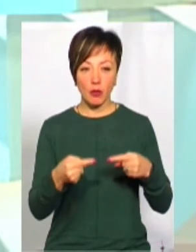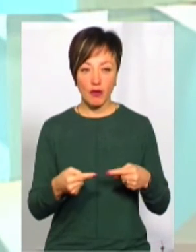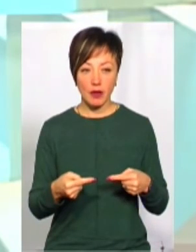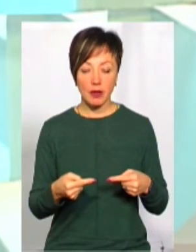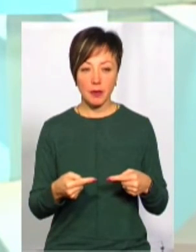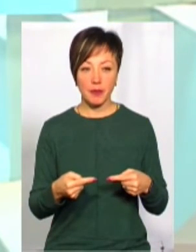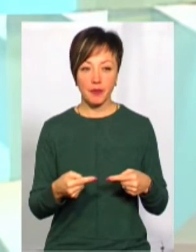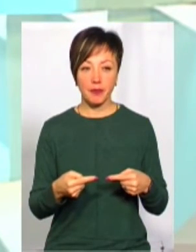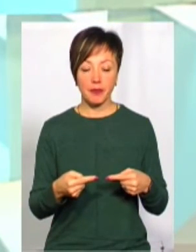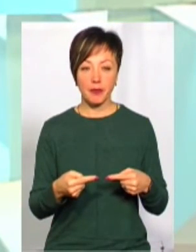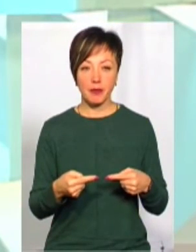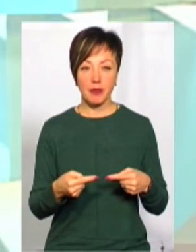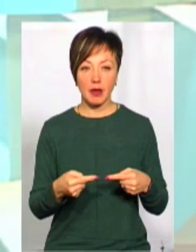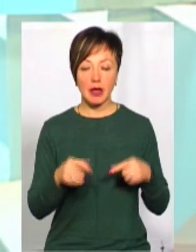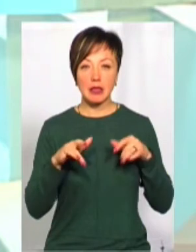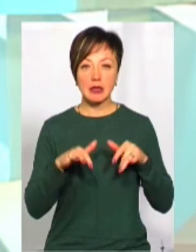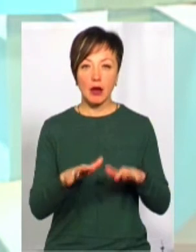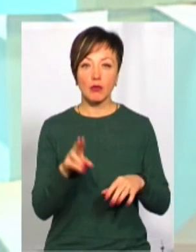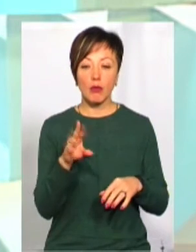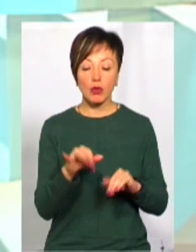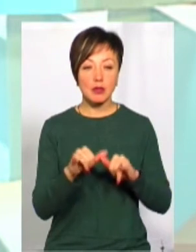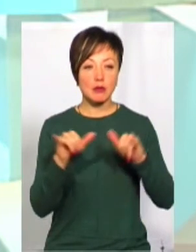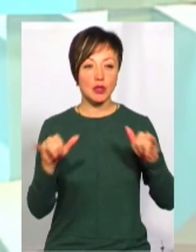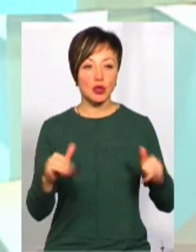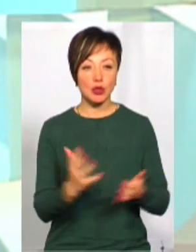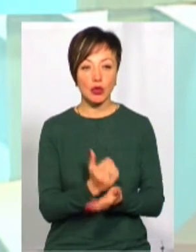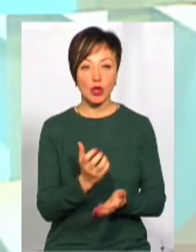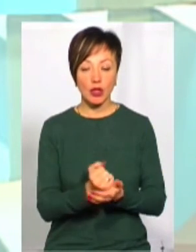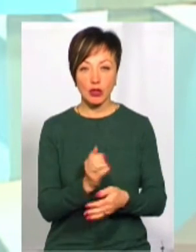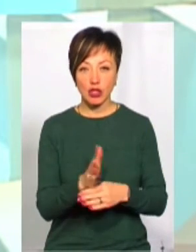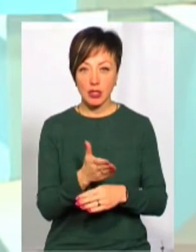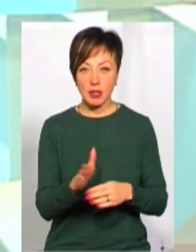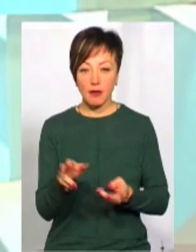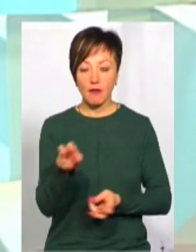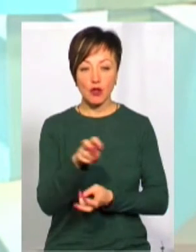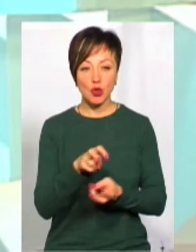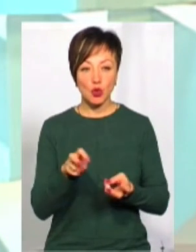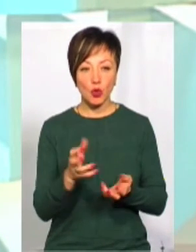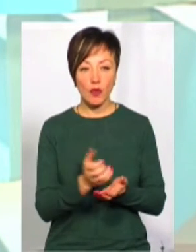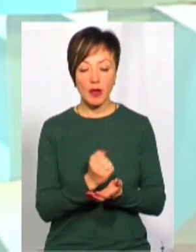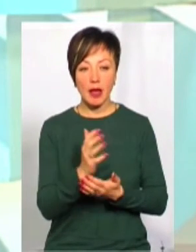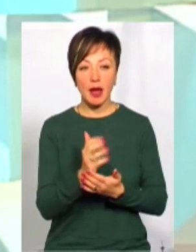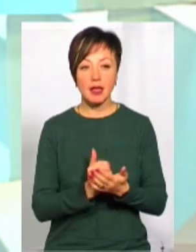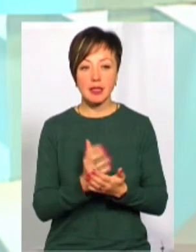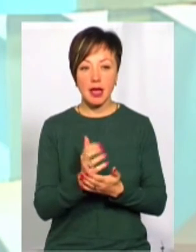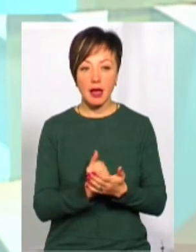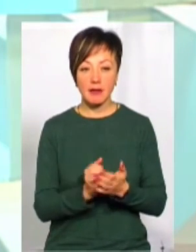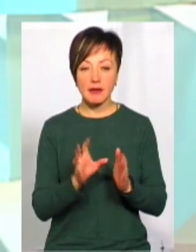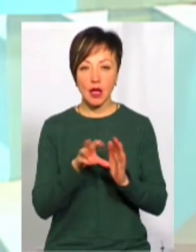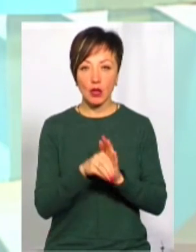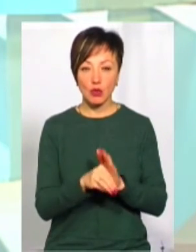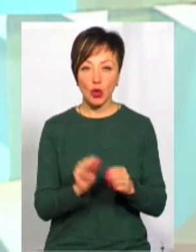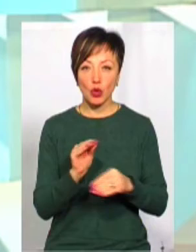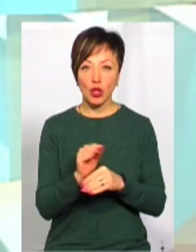цілий ряд заходів по збільшенню дохідної частини, вишукування резервів, залучення